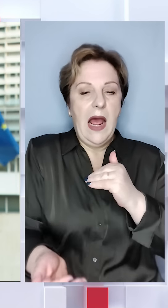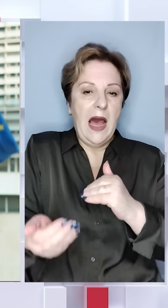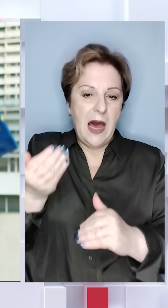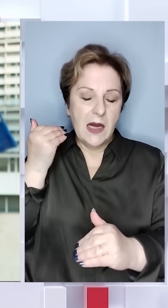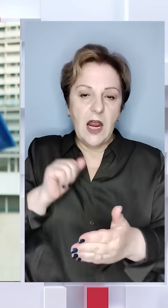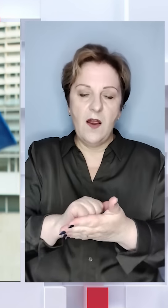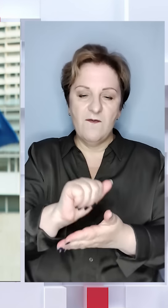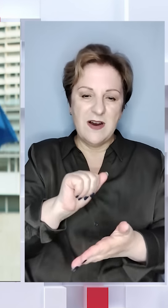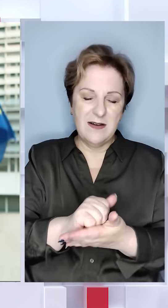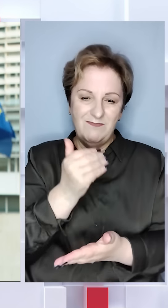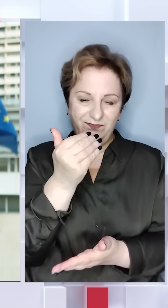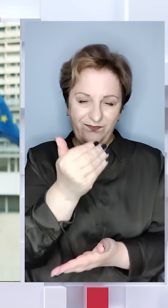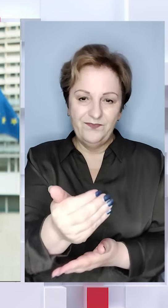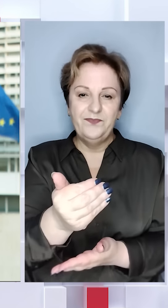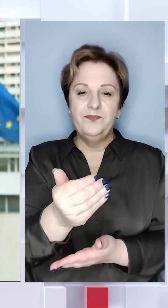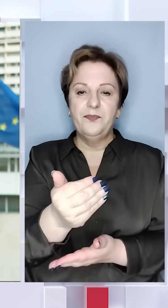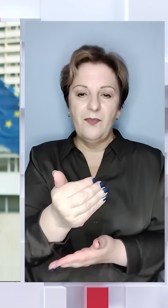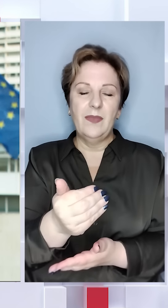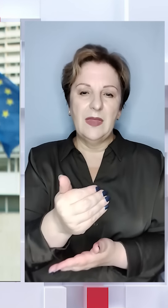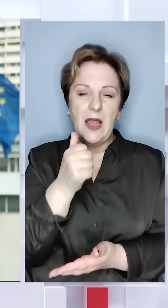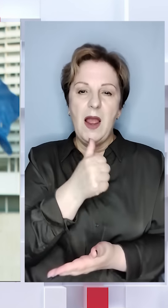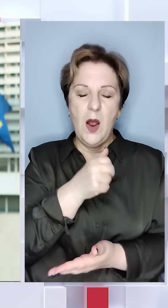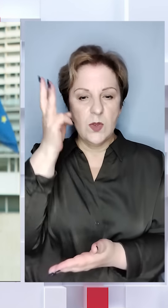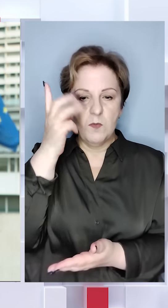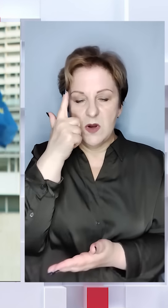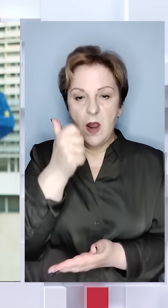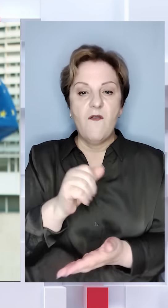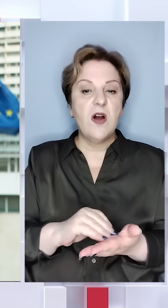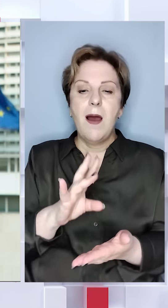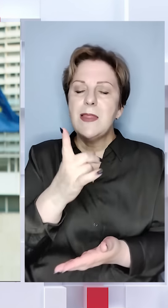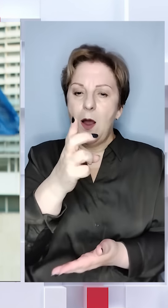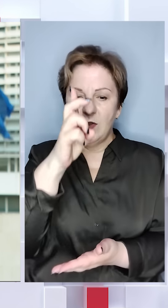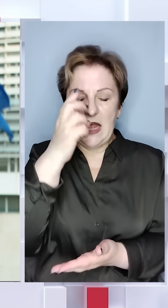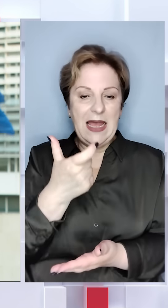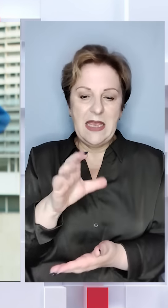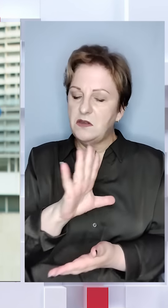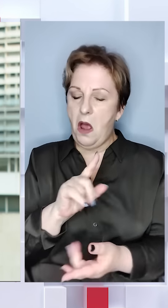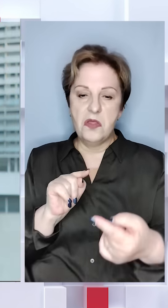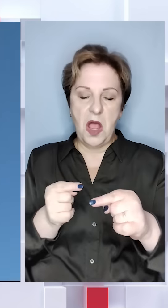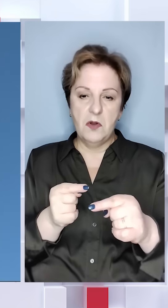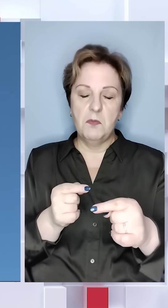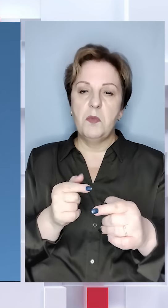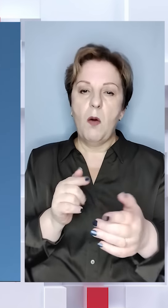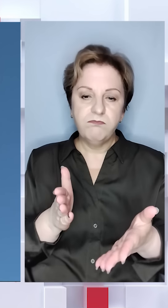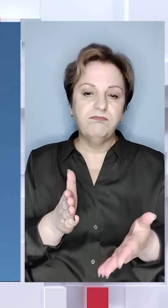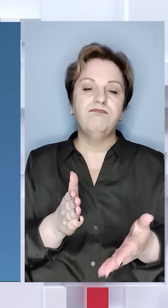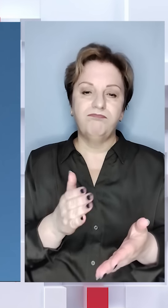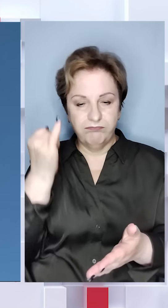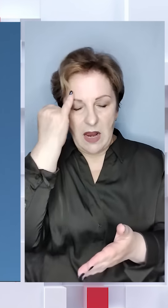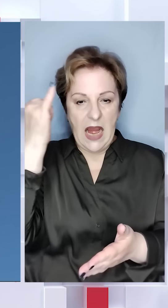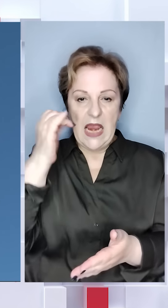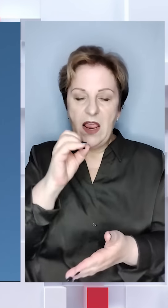іще раніше видання «Політіко» з посиланням на анонімних дипломатів писало, що жодна країна ЄС не заперечувала проти ідеї